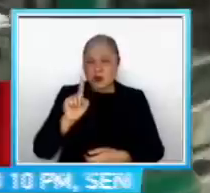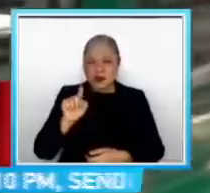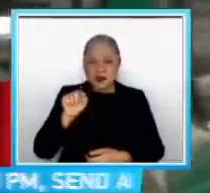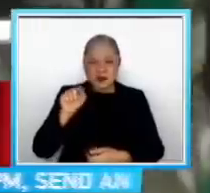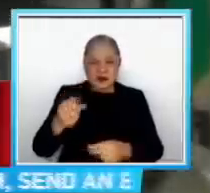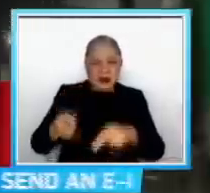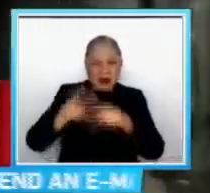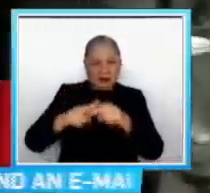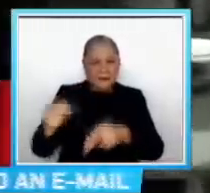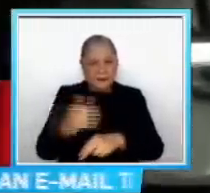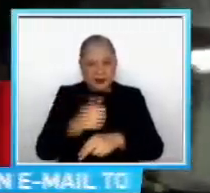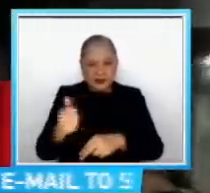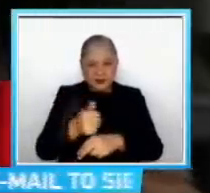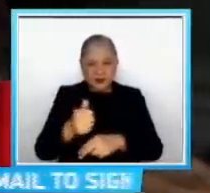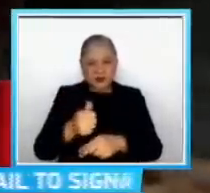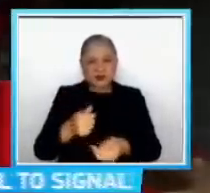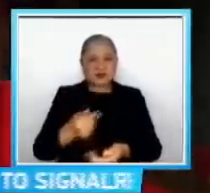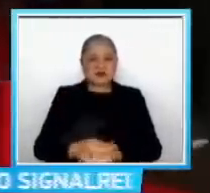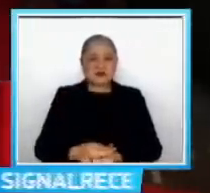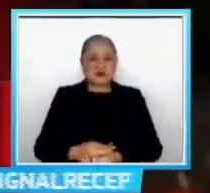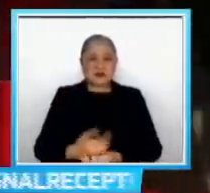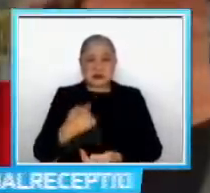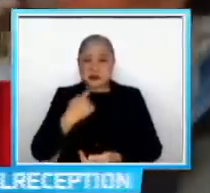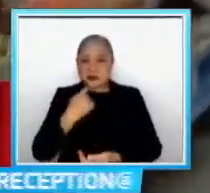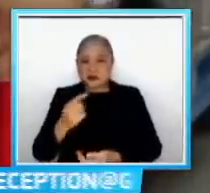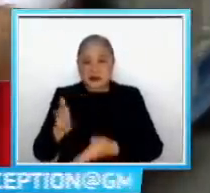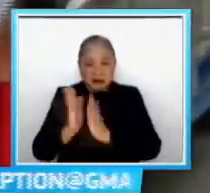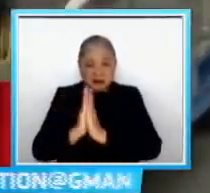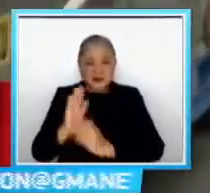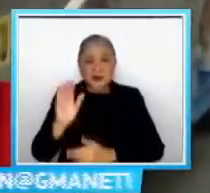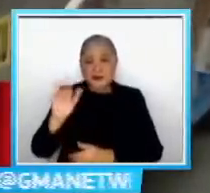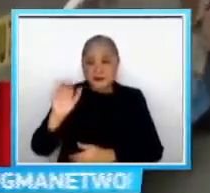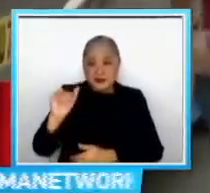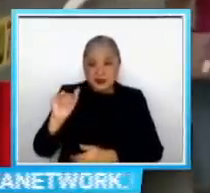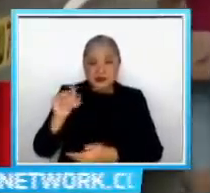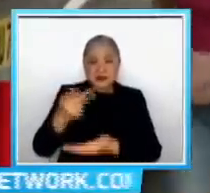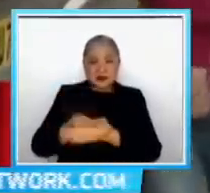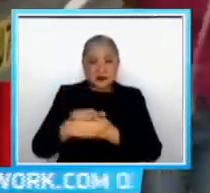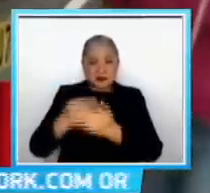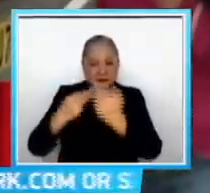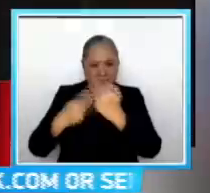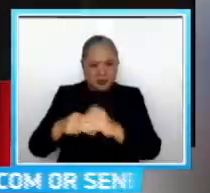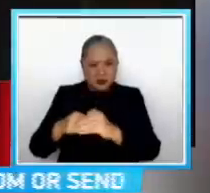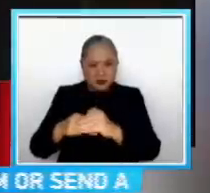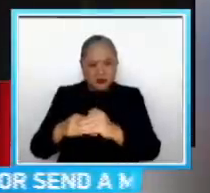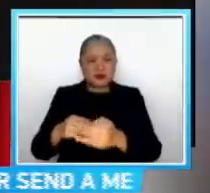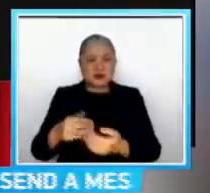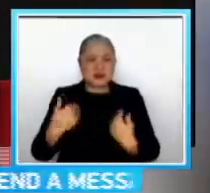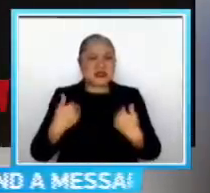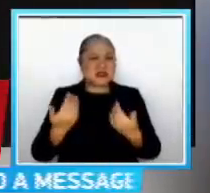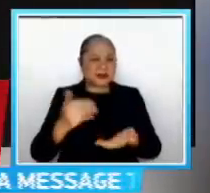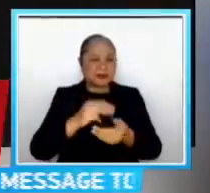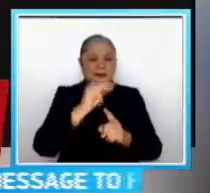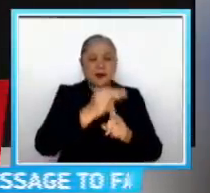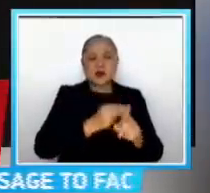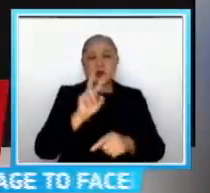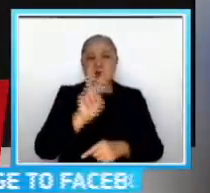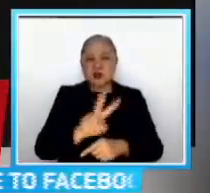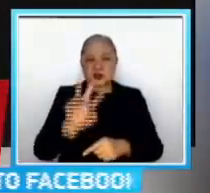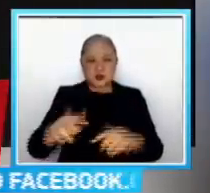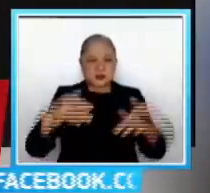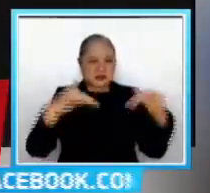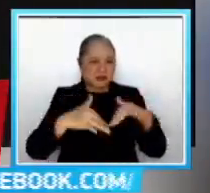in Greece Ang hiling naman gawing 15 pesos ang minimum fare Sa March 22 pa ulit diringin As requested,